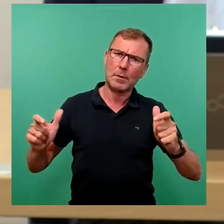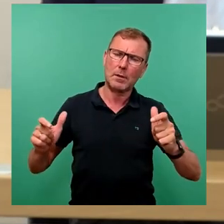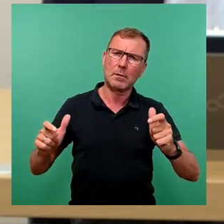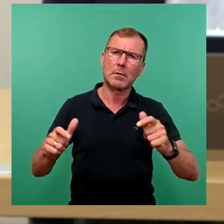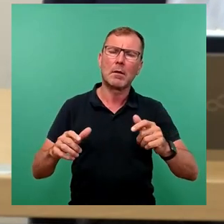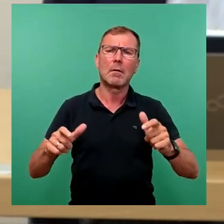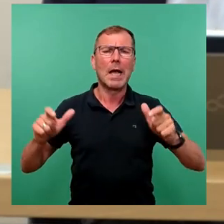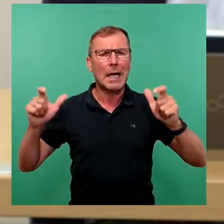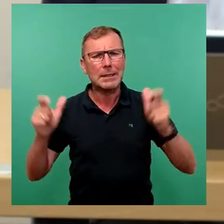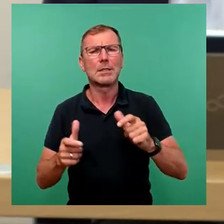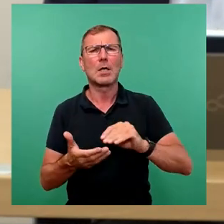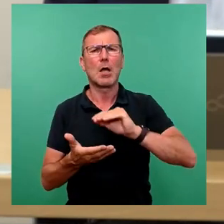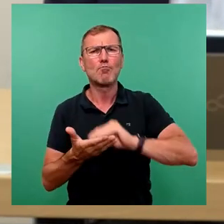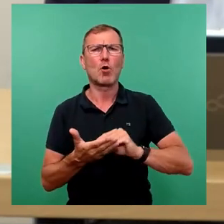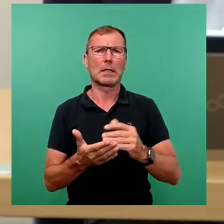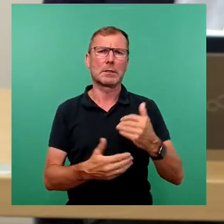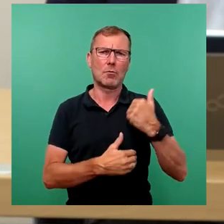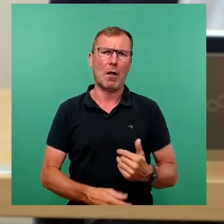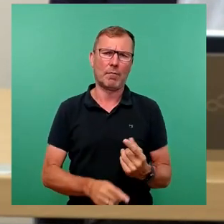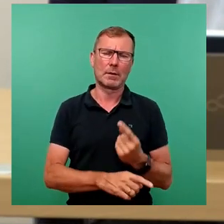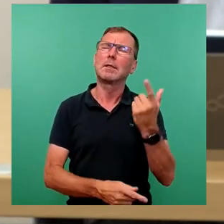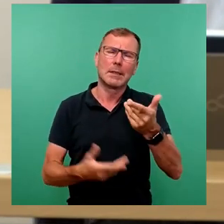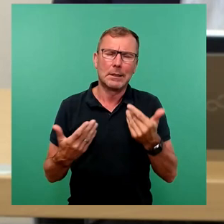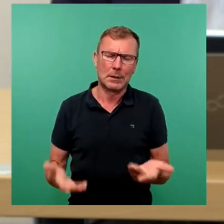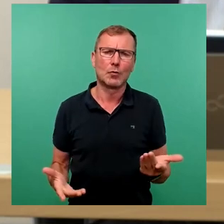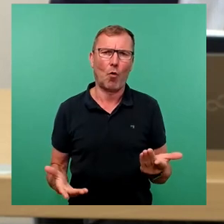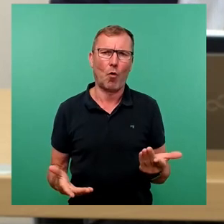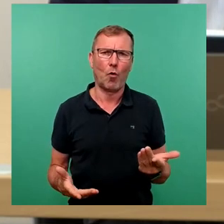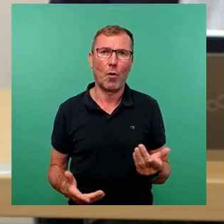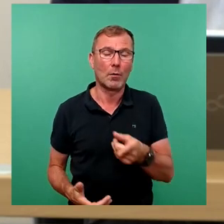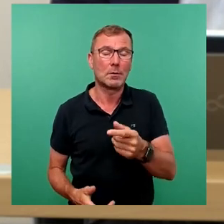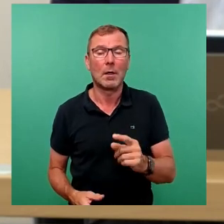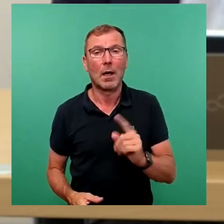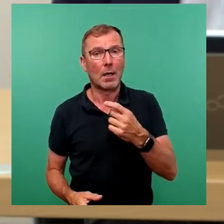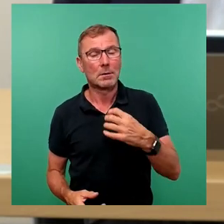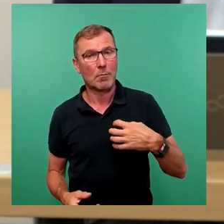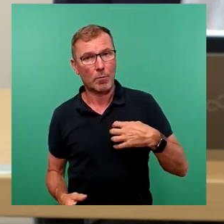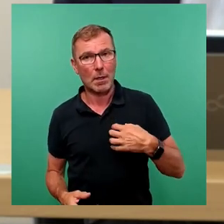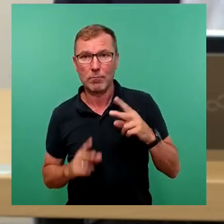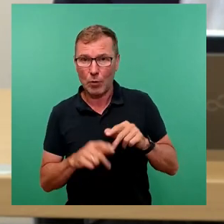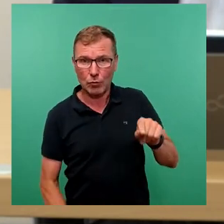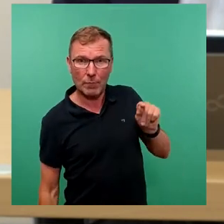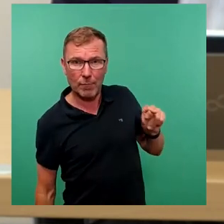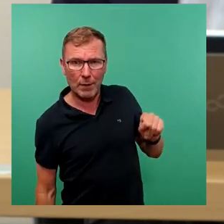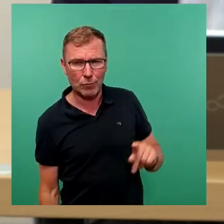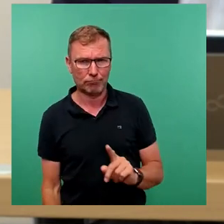und Bürokratisierung. Das ist so. Das ist aber jetzt auch nie ausschließlich den Kolleginnen und Kollegen der Stadtverwaltung